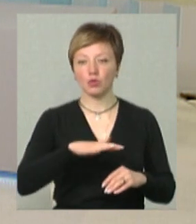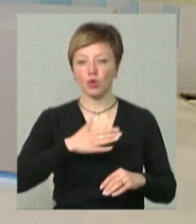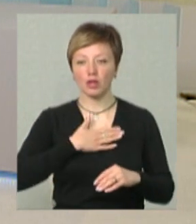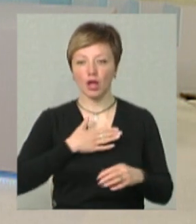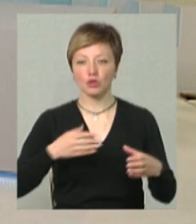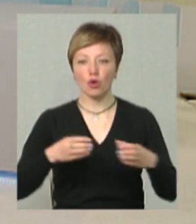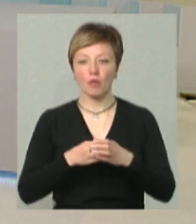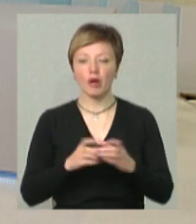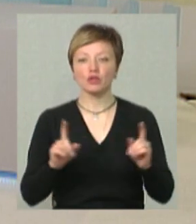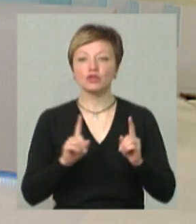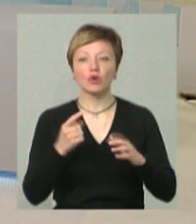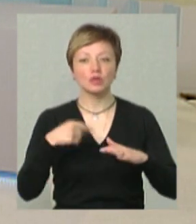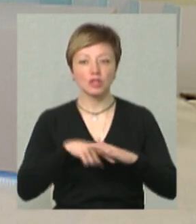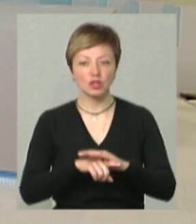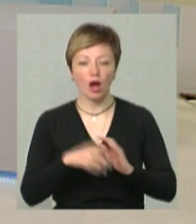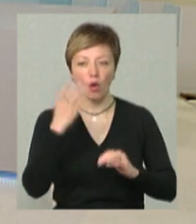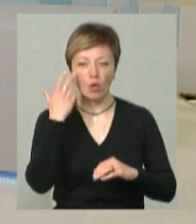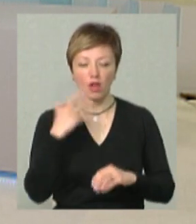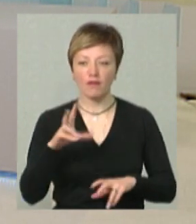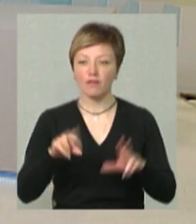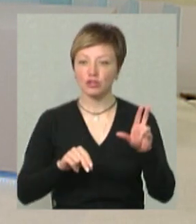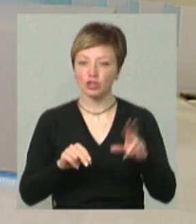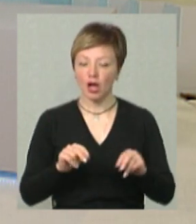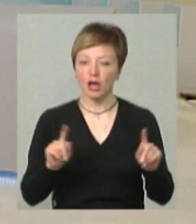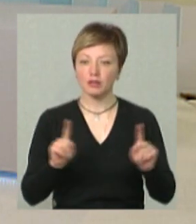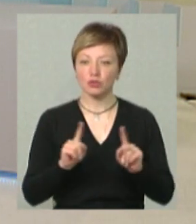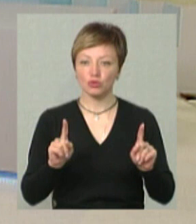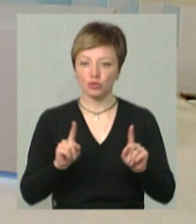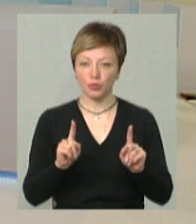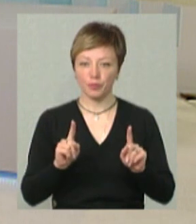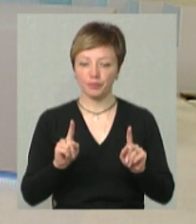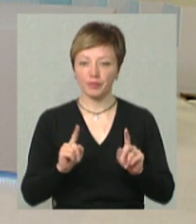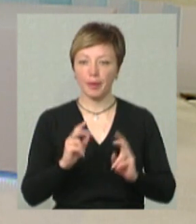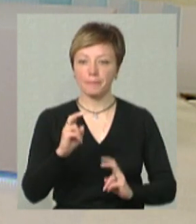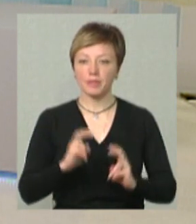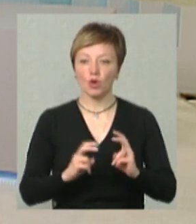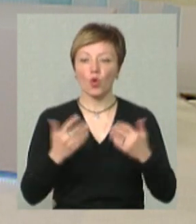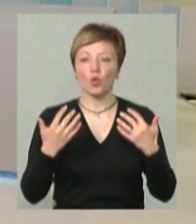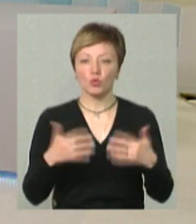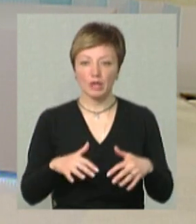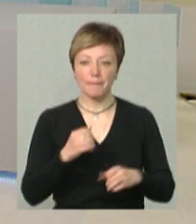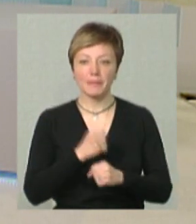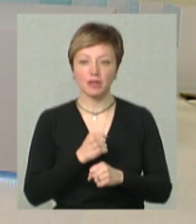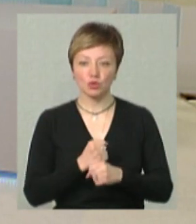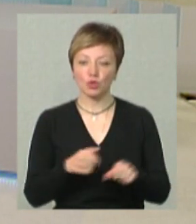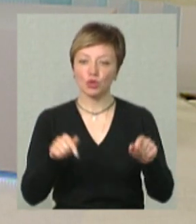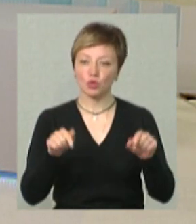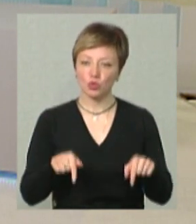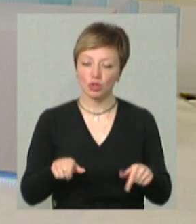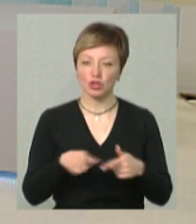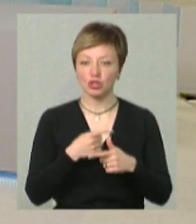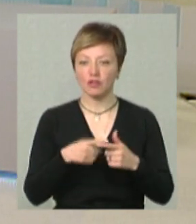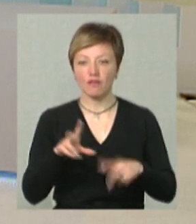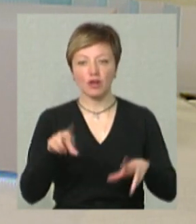громади і що означає, коли вважається, що підприємство вже працює тут, чи то вже